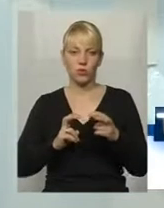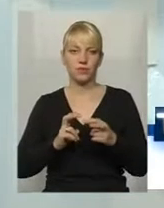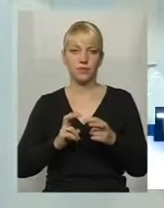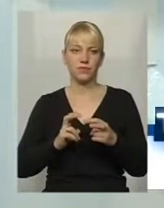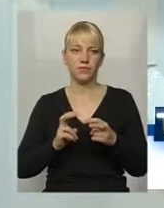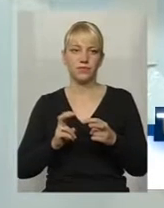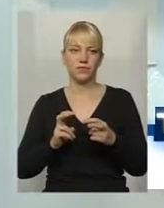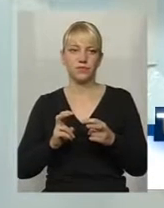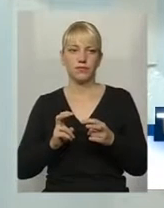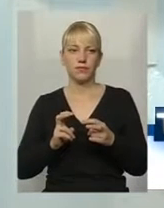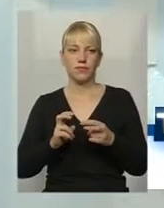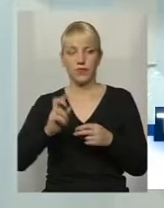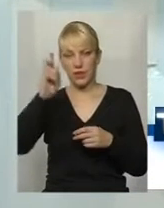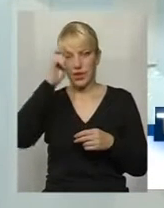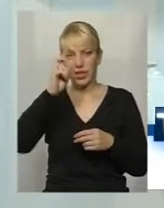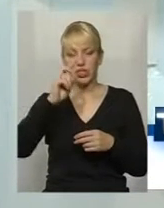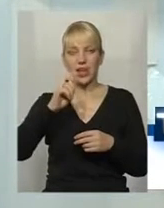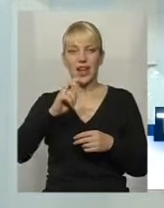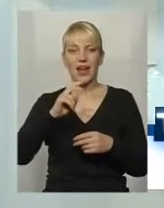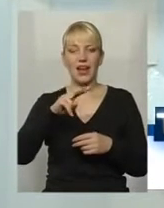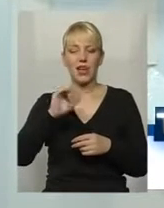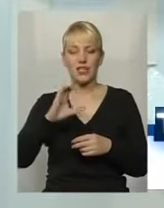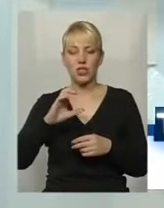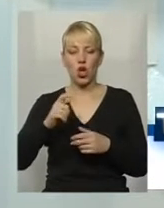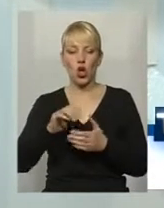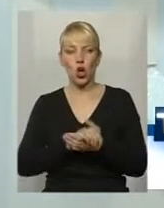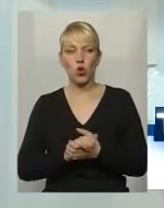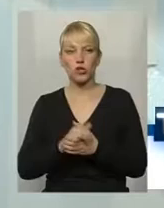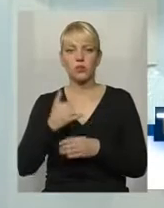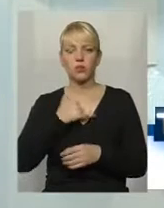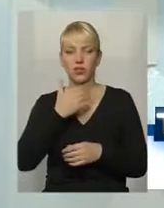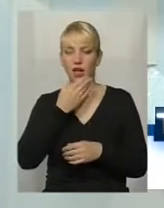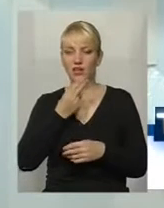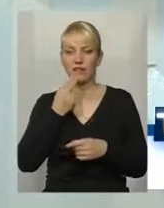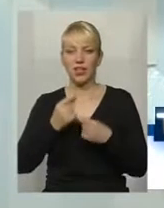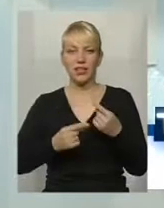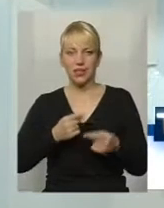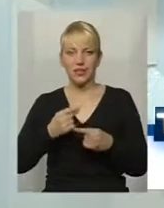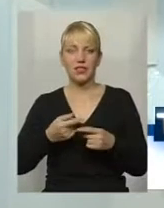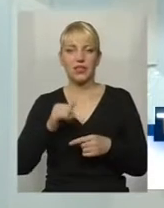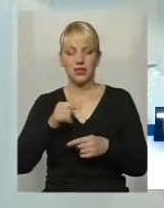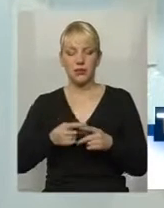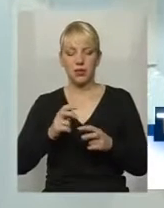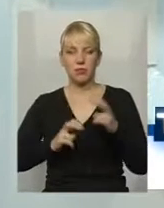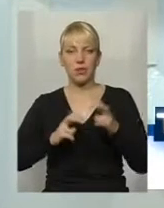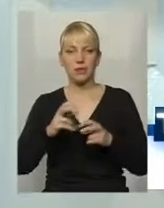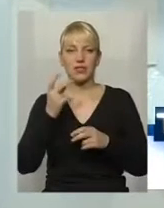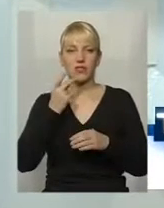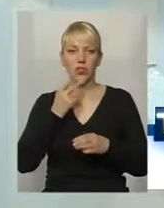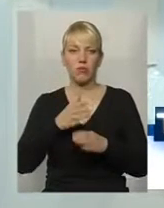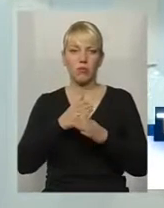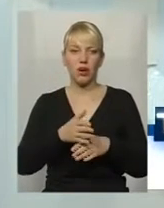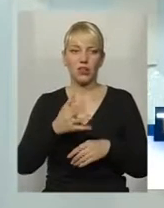Держлісгоспу. У нас гарні традиції, завжди ці підприємства допомагають. Хотів би